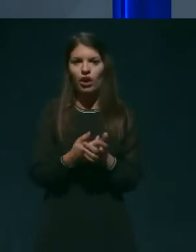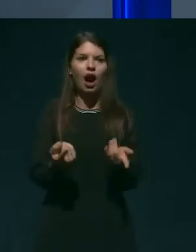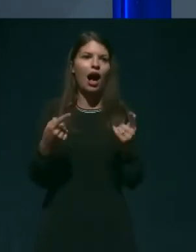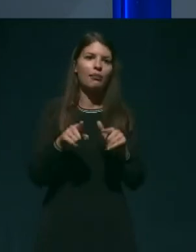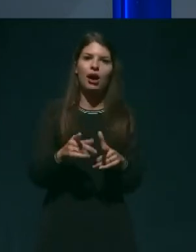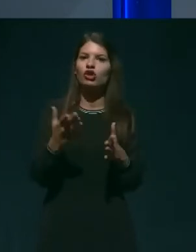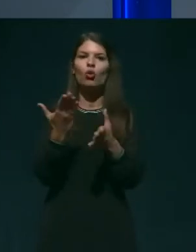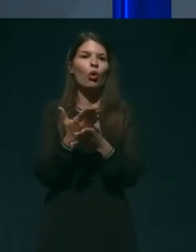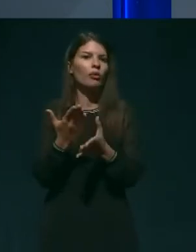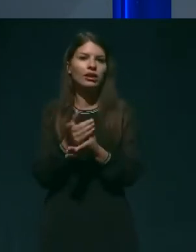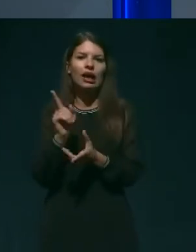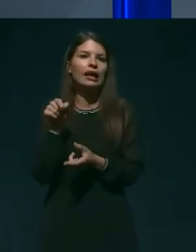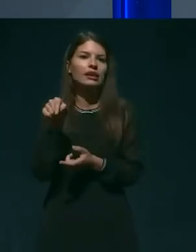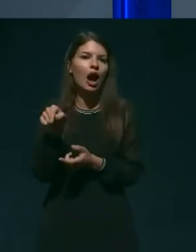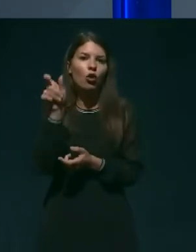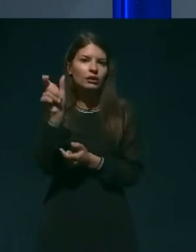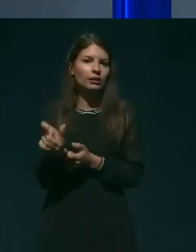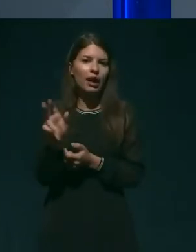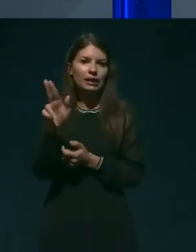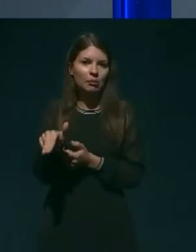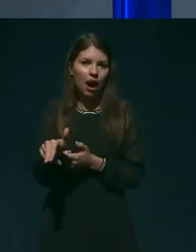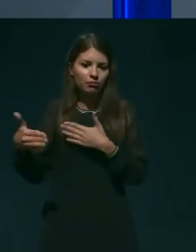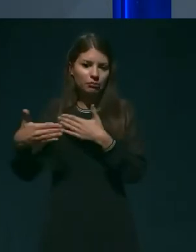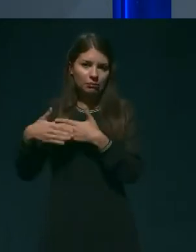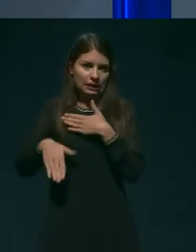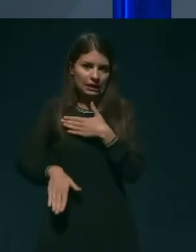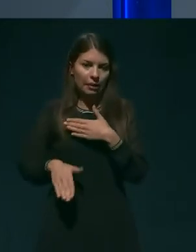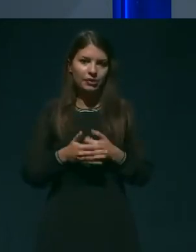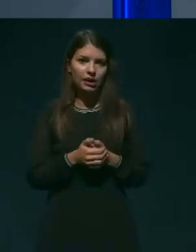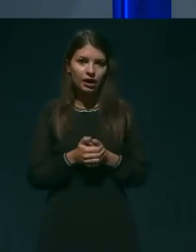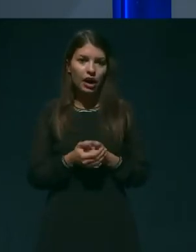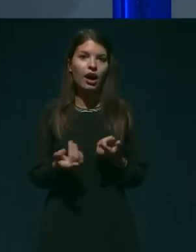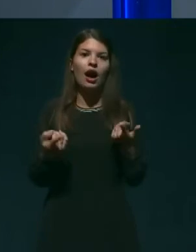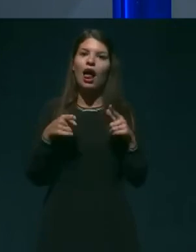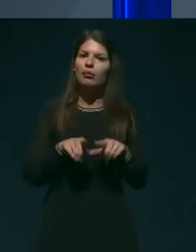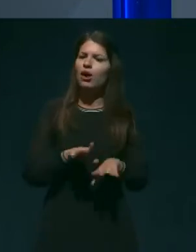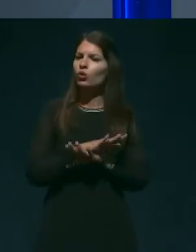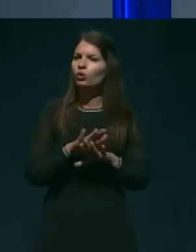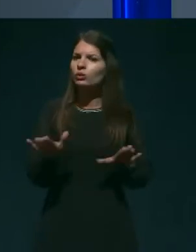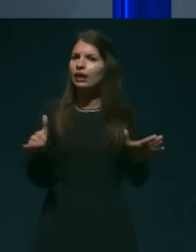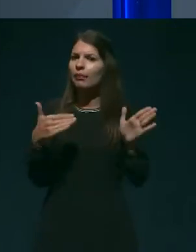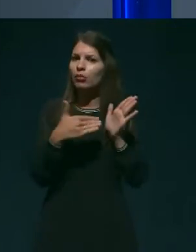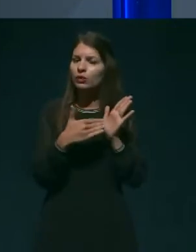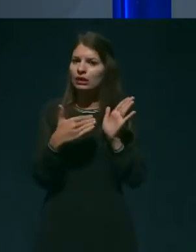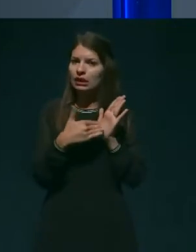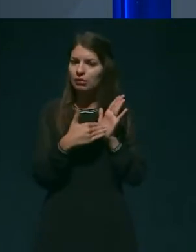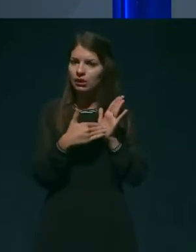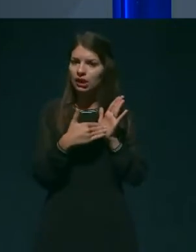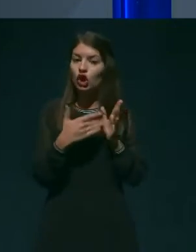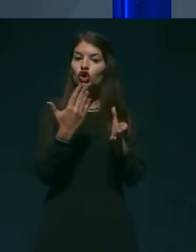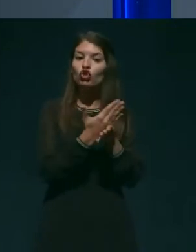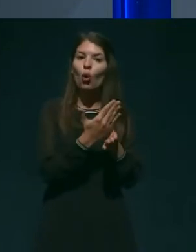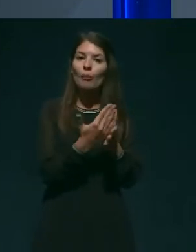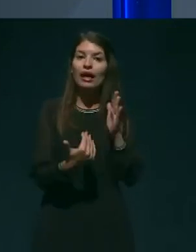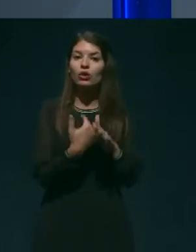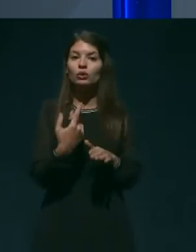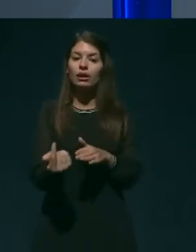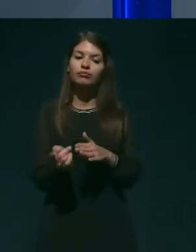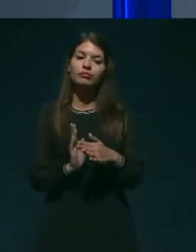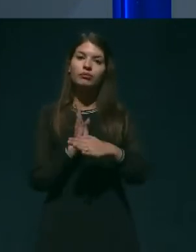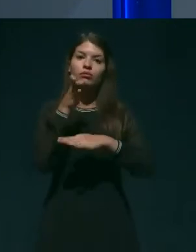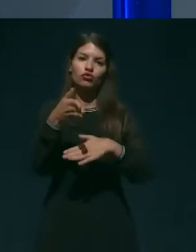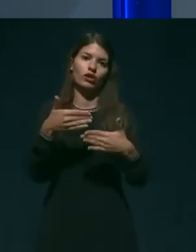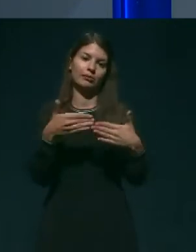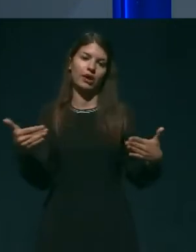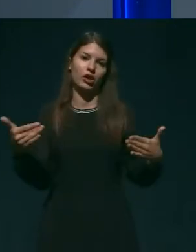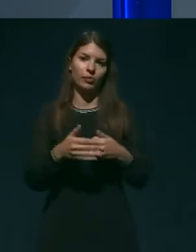potnik pri sebi, do seveda vseh potrebnih dokumentov za prestop meje, tako da tu